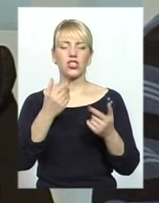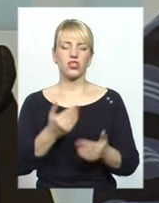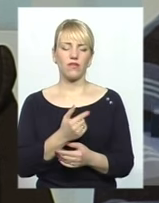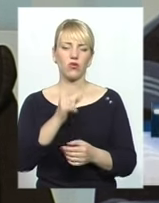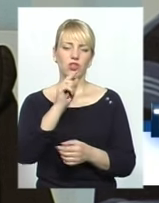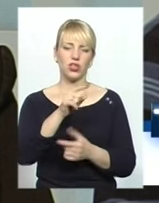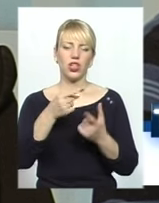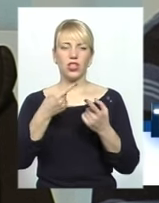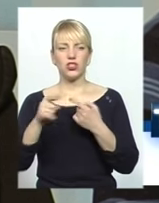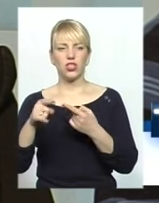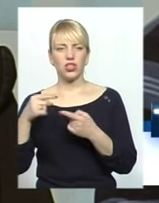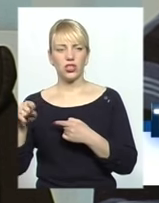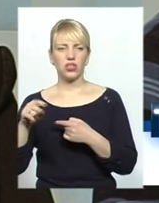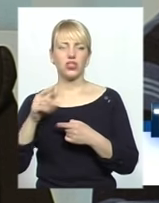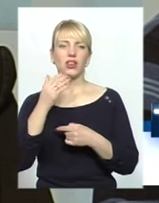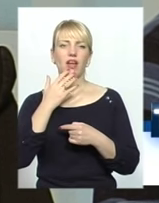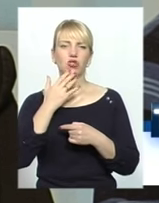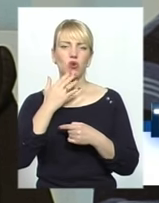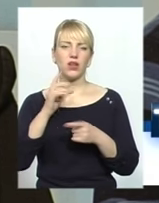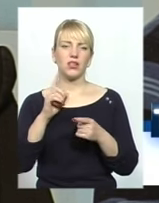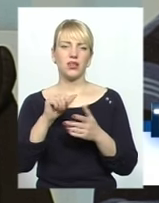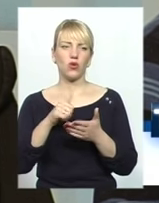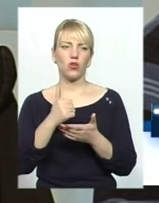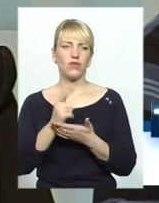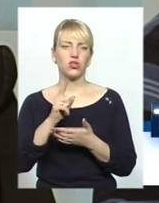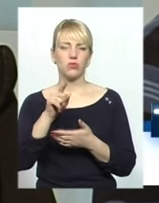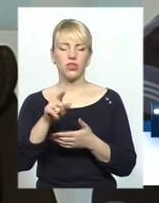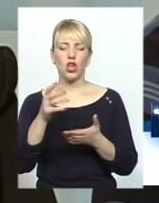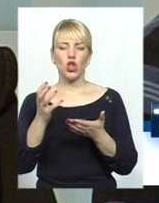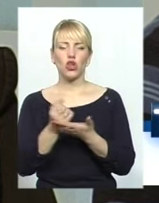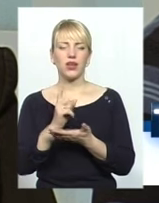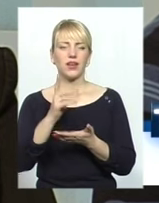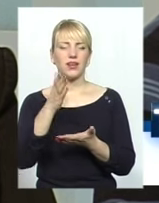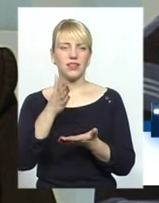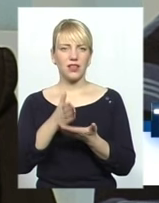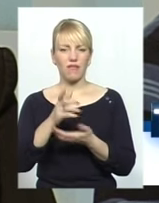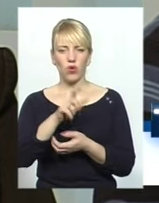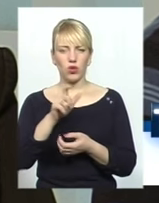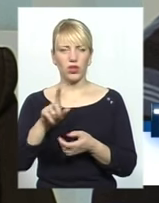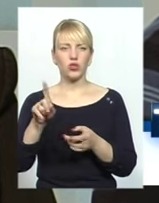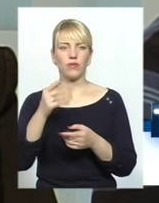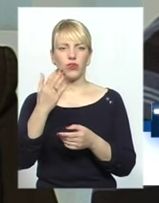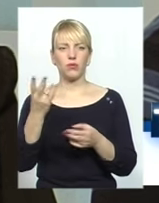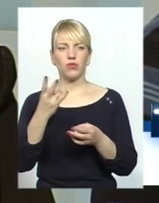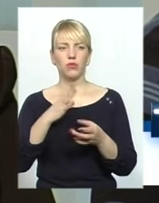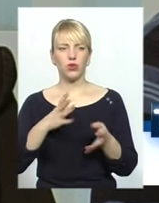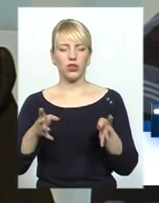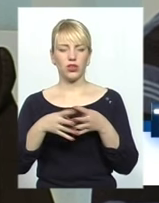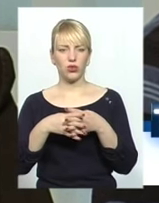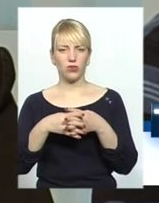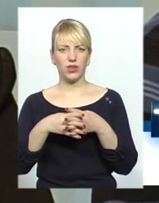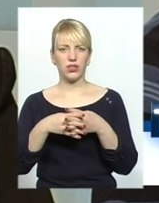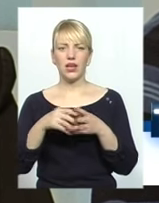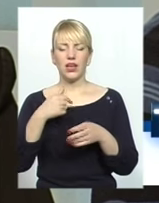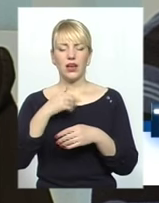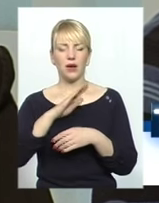чи інші національності. І саме головне, щоб ті досягнення, які є в людей, щоб вони мали інтегруватися. Я би не